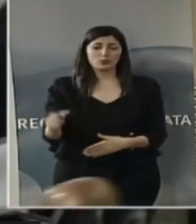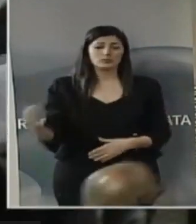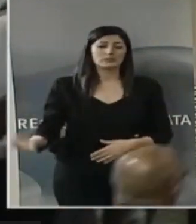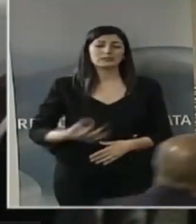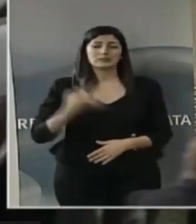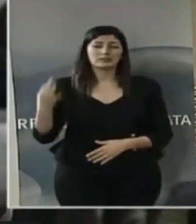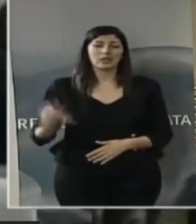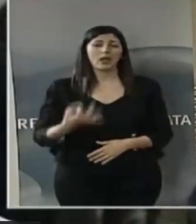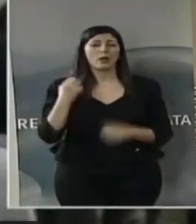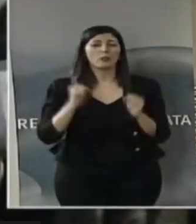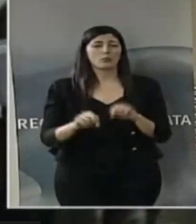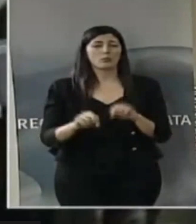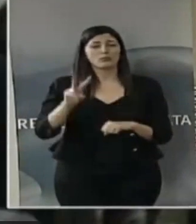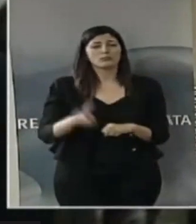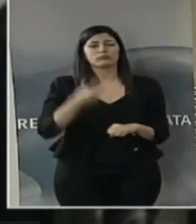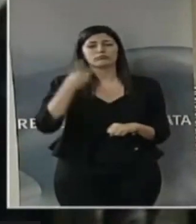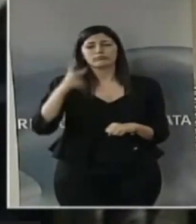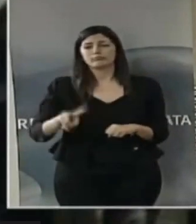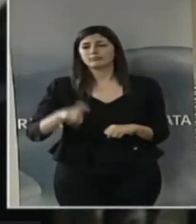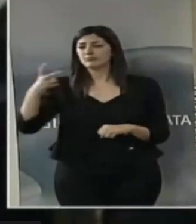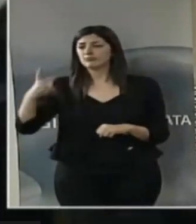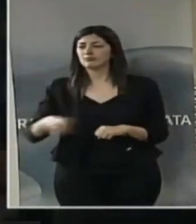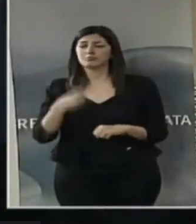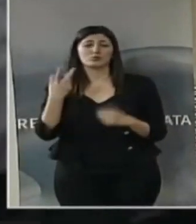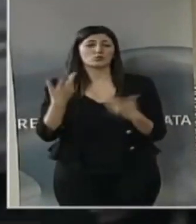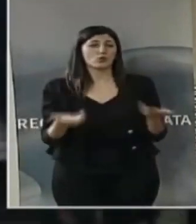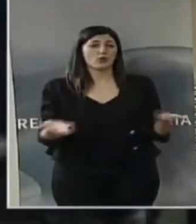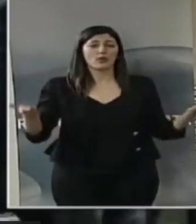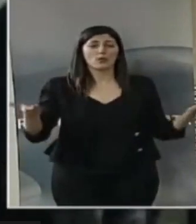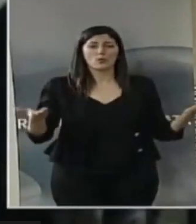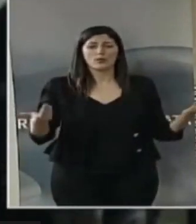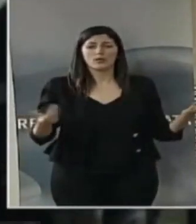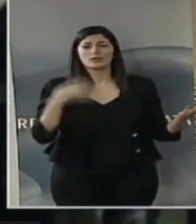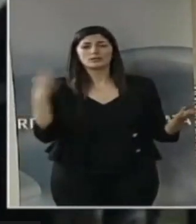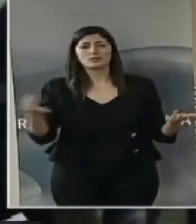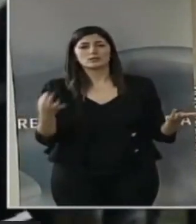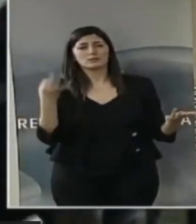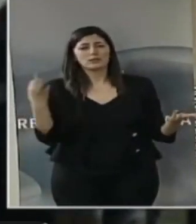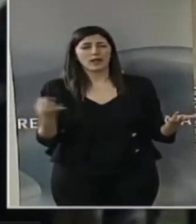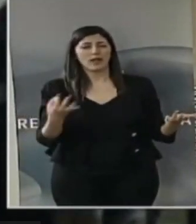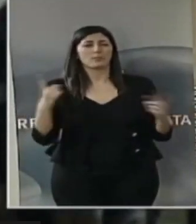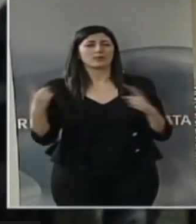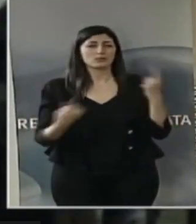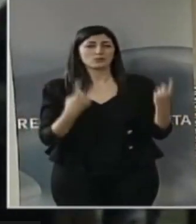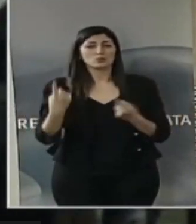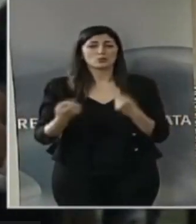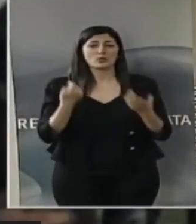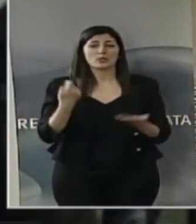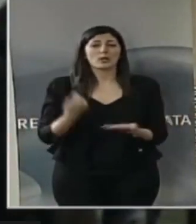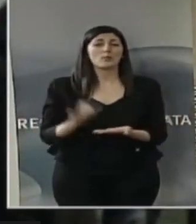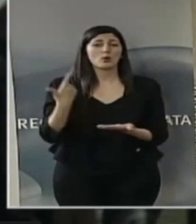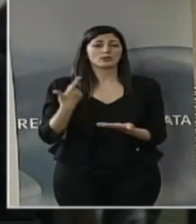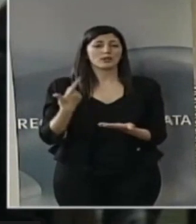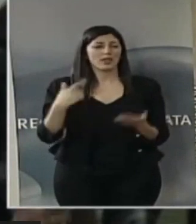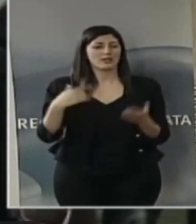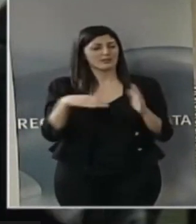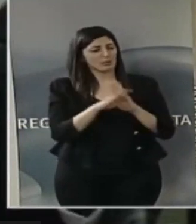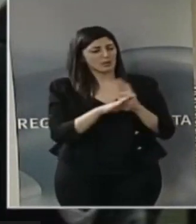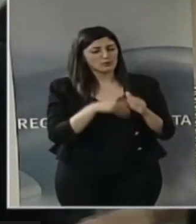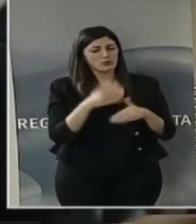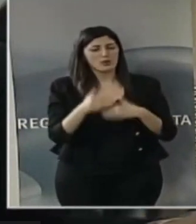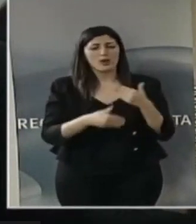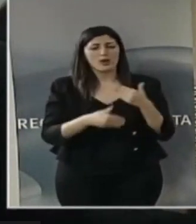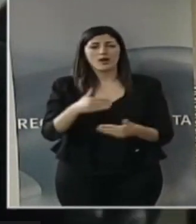accogliere l'occasione di questi atti importanti di programmazione per